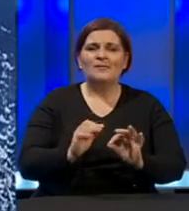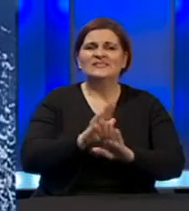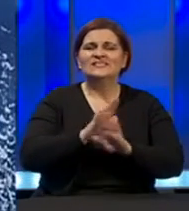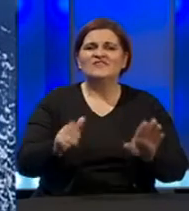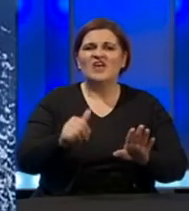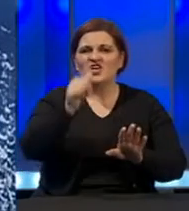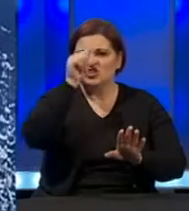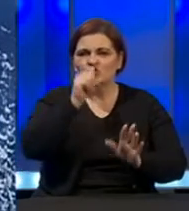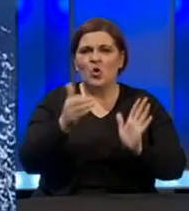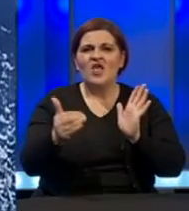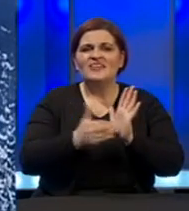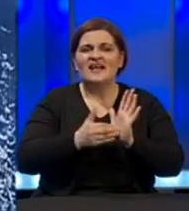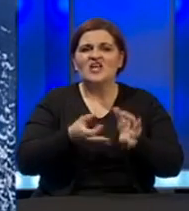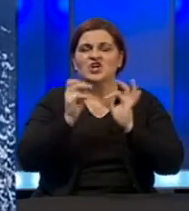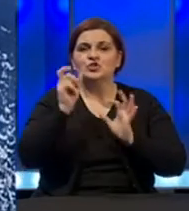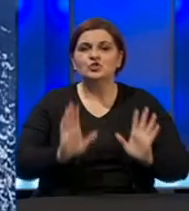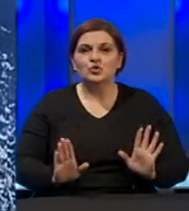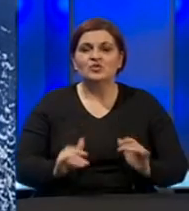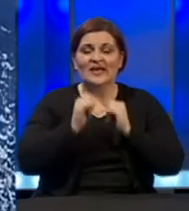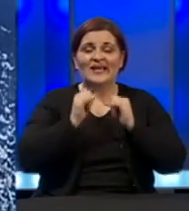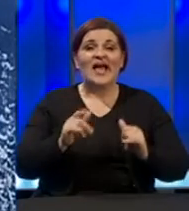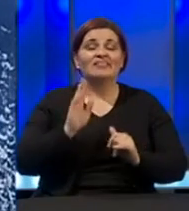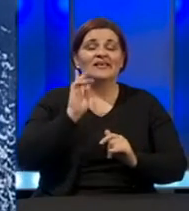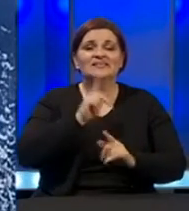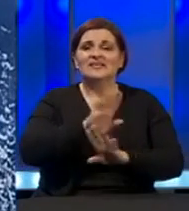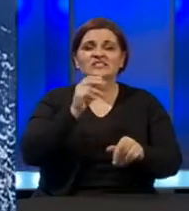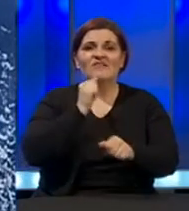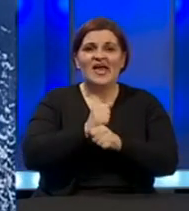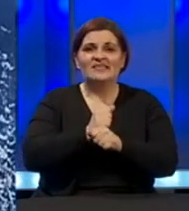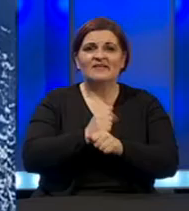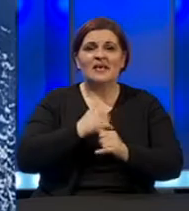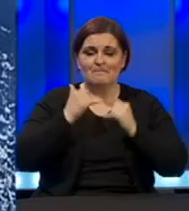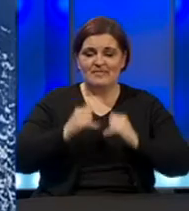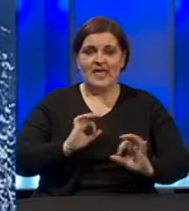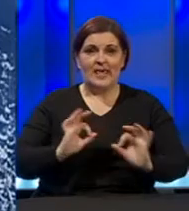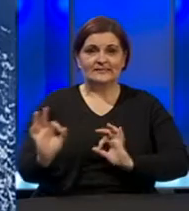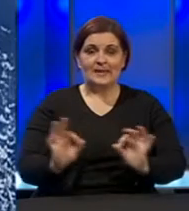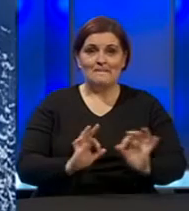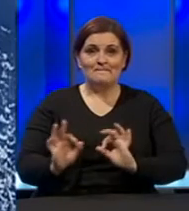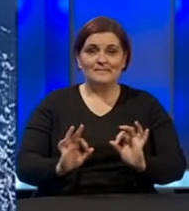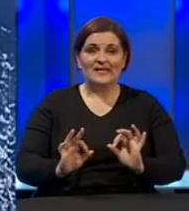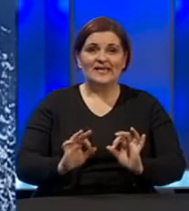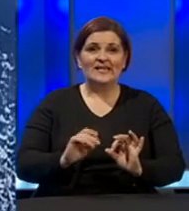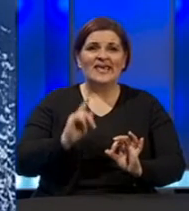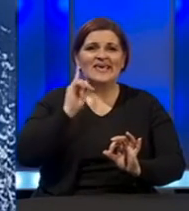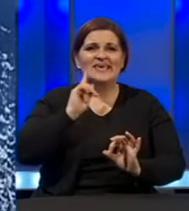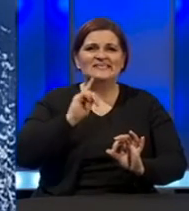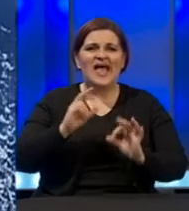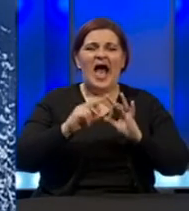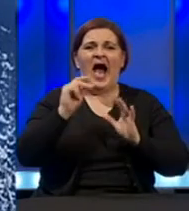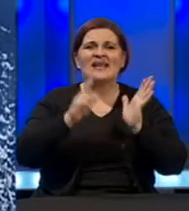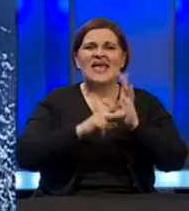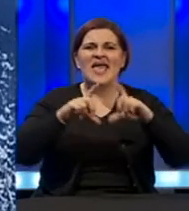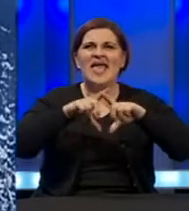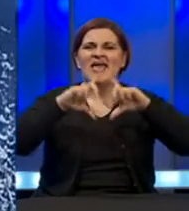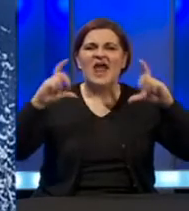to što traži struka. I Grad Zenica to sve radi, evo mi danas pripremamo i Zajničku arenu za ne dao bog.